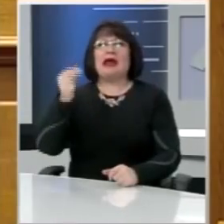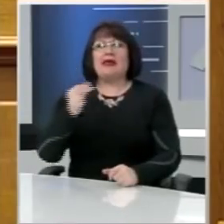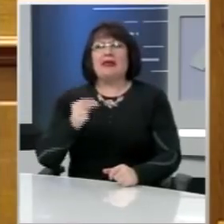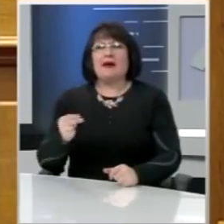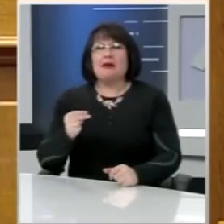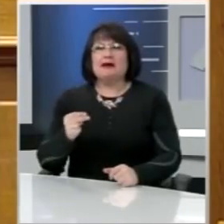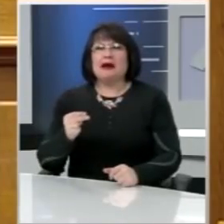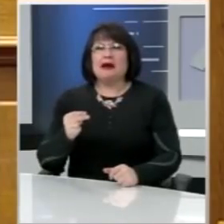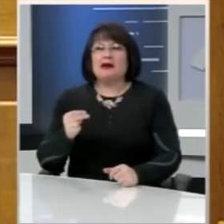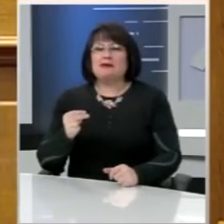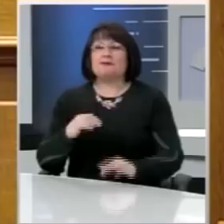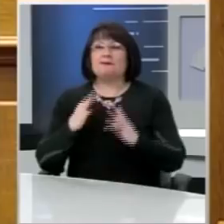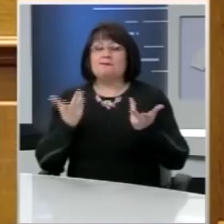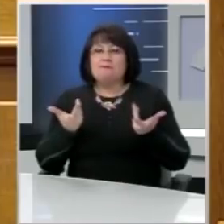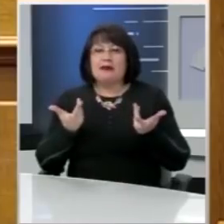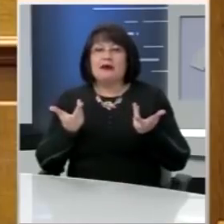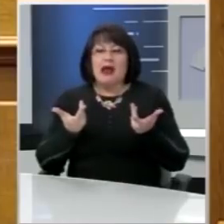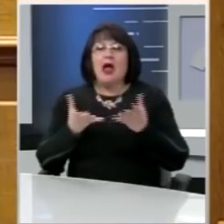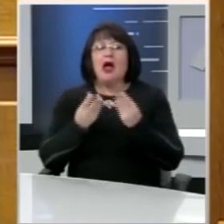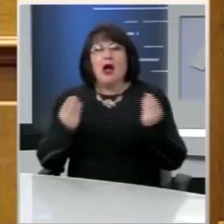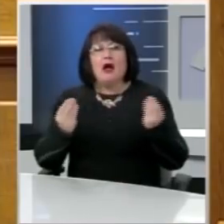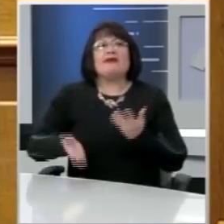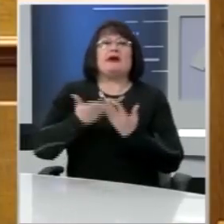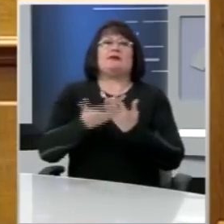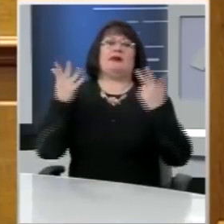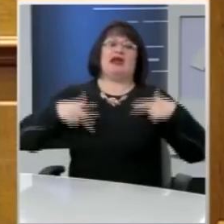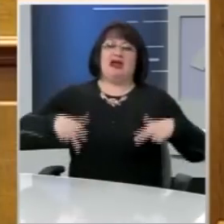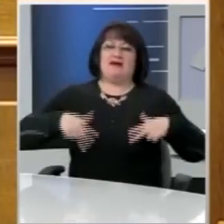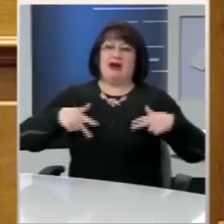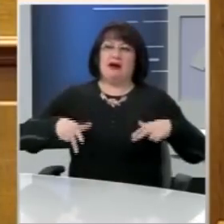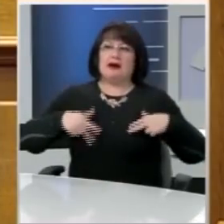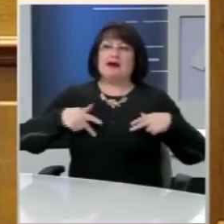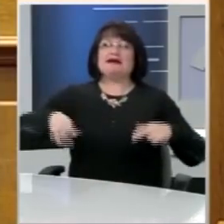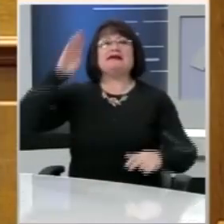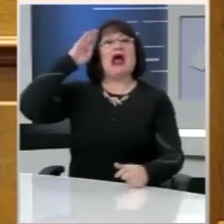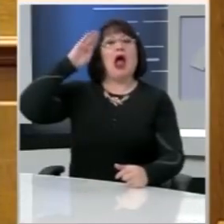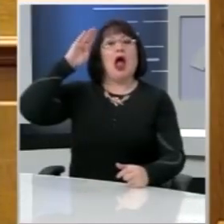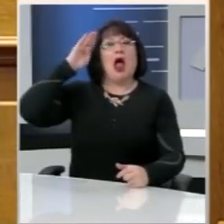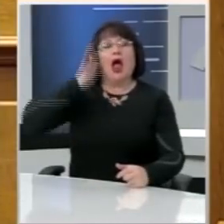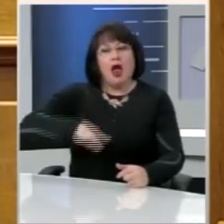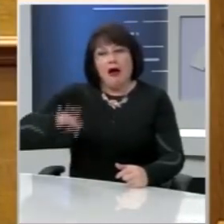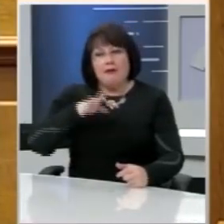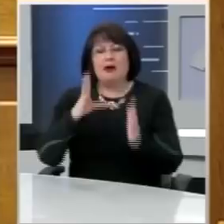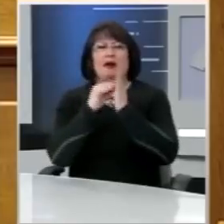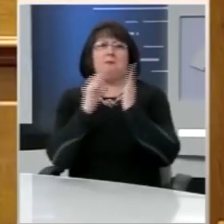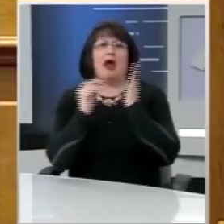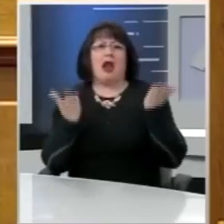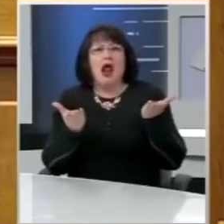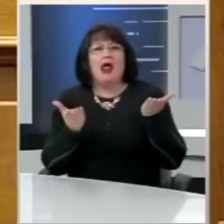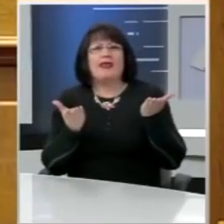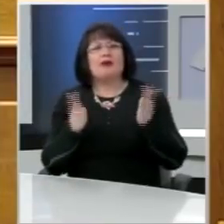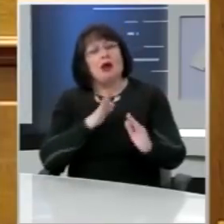τίποτα. Και οι οποίοι μάλιστα στήριξαν κυβερνήσεις στις Ηνωμένες Πολιτείες Αμερικής, παραδείγματος χάρη